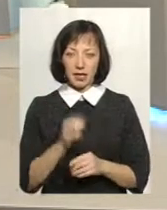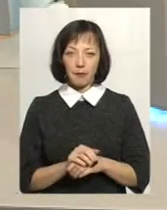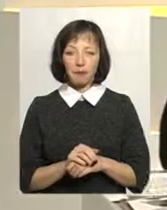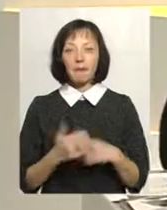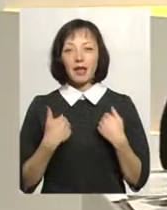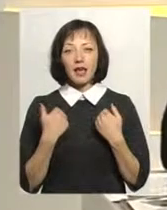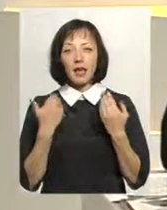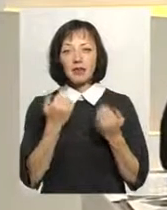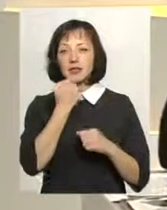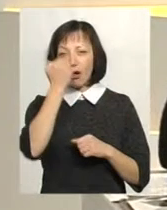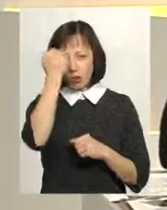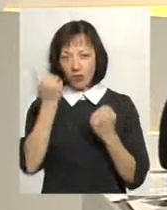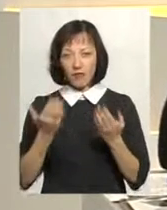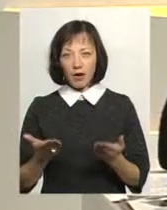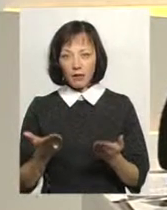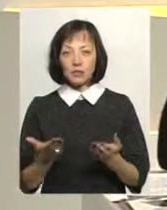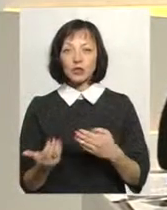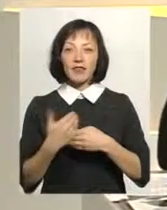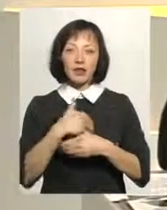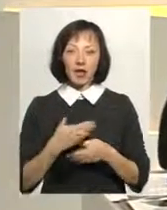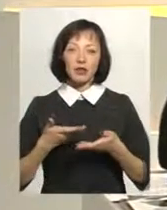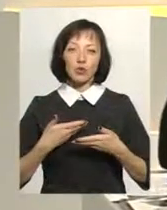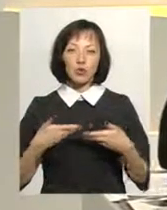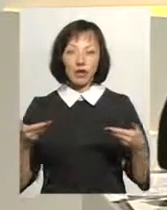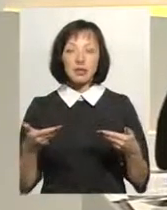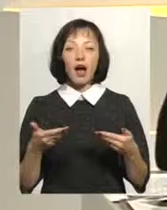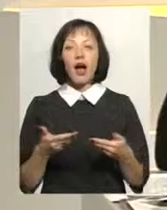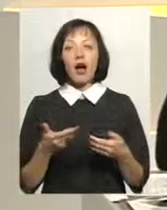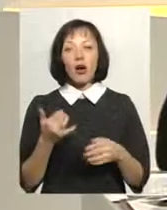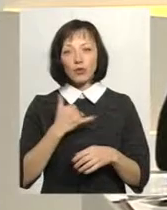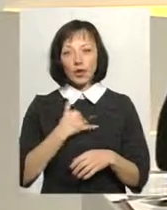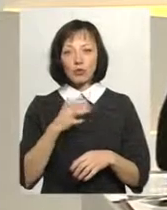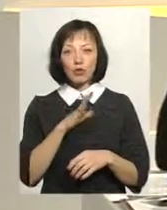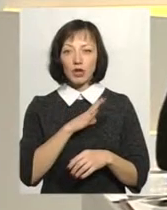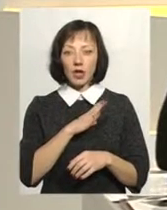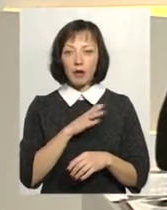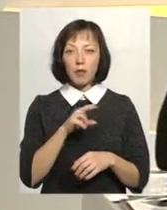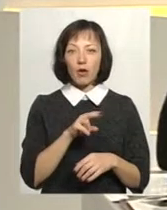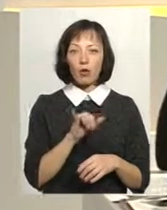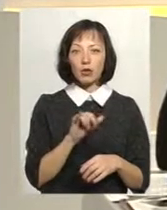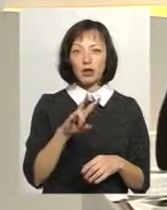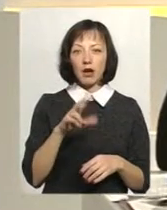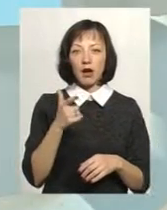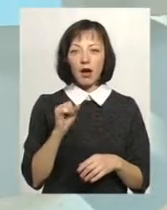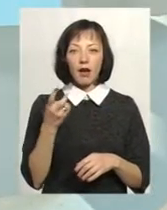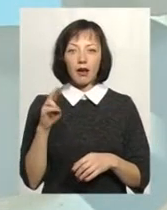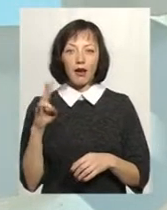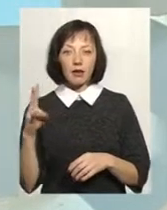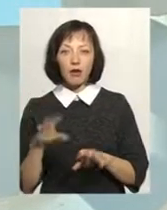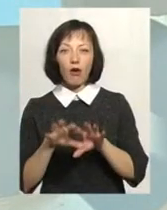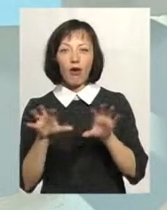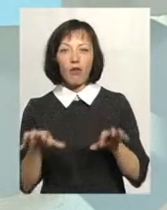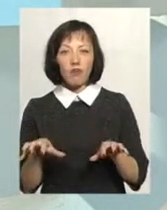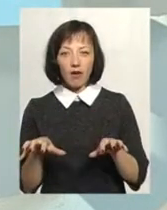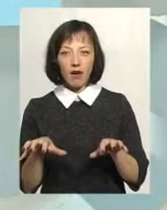Я щиро дякую вам, гості, що завітали до нас на гостину. А в нас були Павло Гунгарян, голова